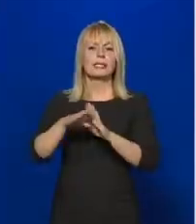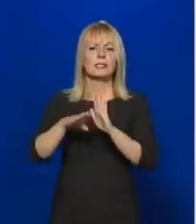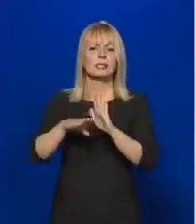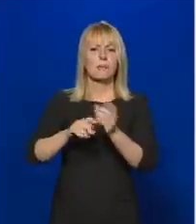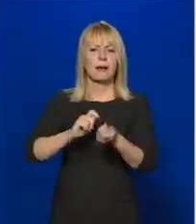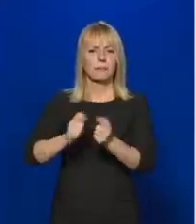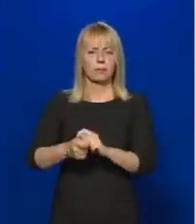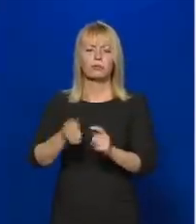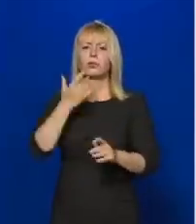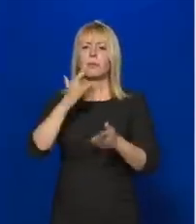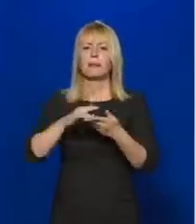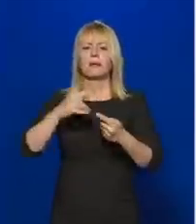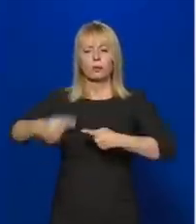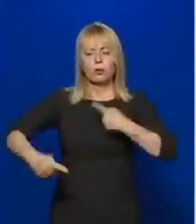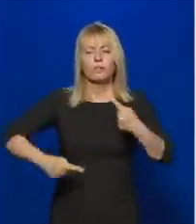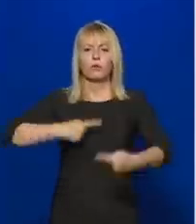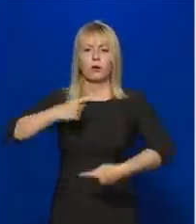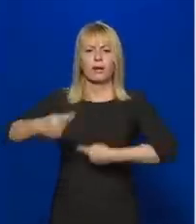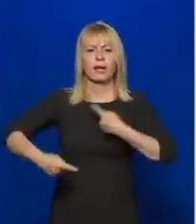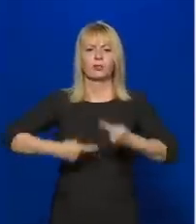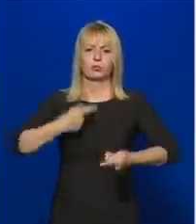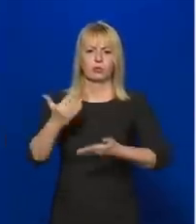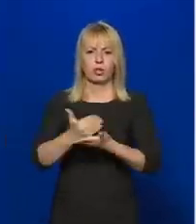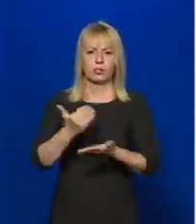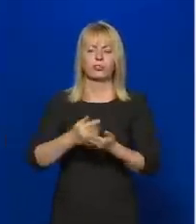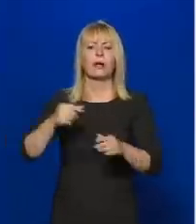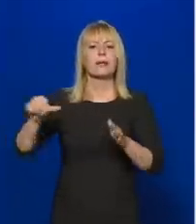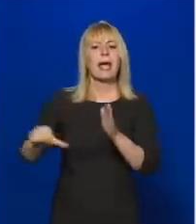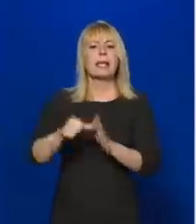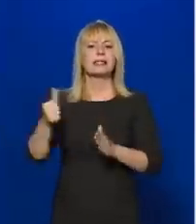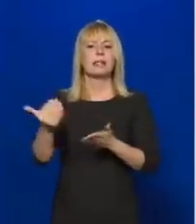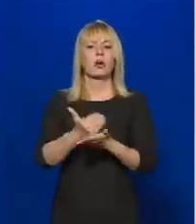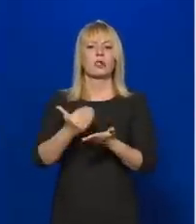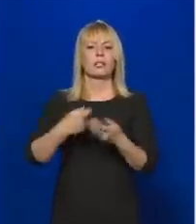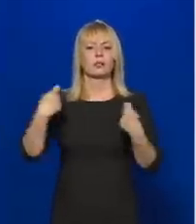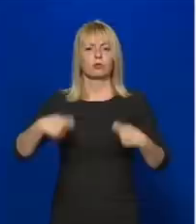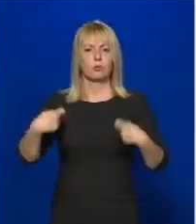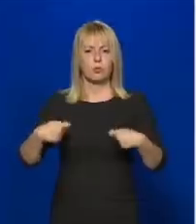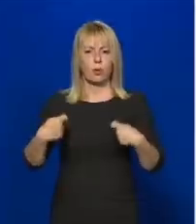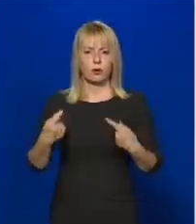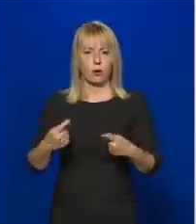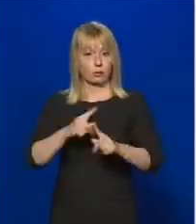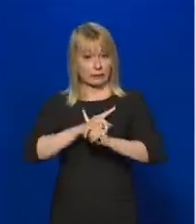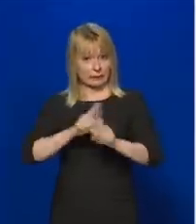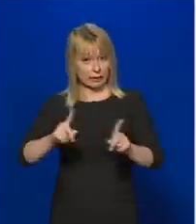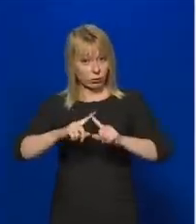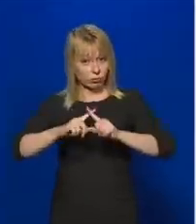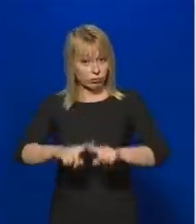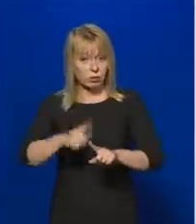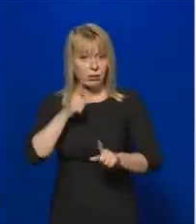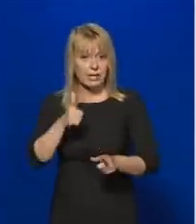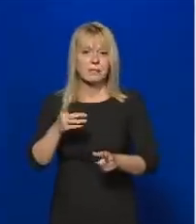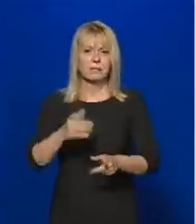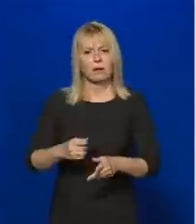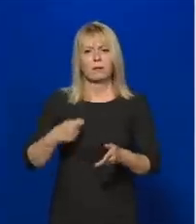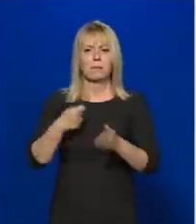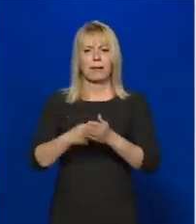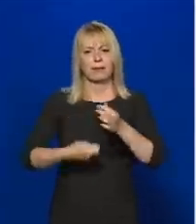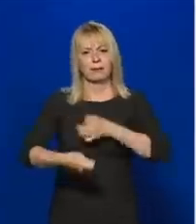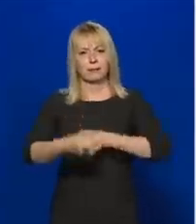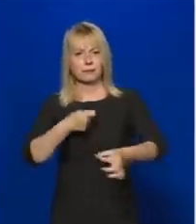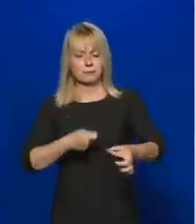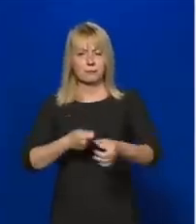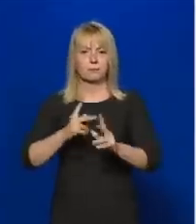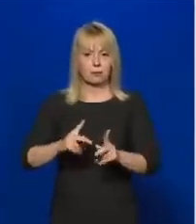körforgásos gazdaságot, az egyszerhasználatos műanyagok betiltását és a betétdiakat illetően? Ha igen, akkor miről döntöttek, mit